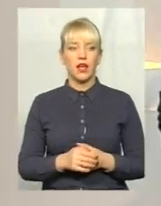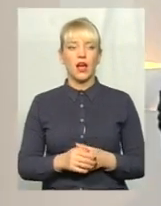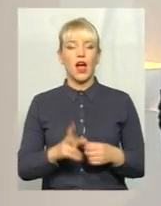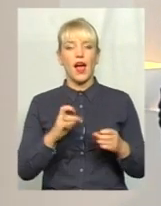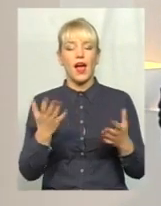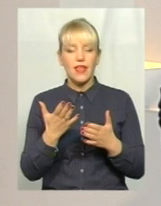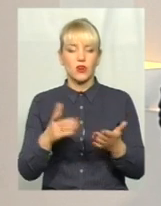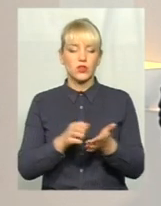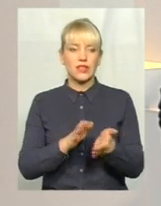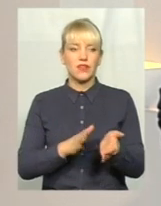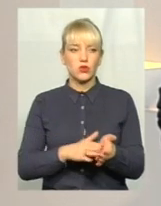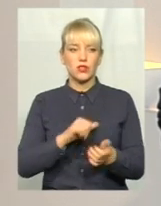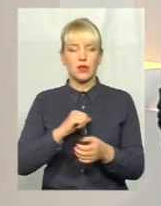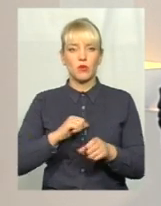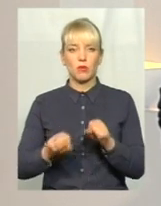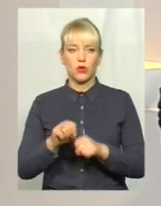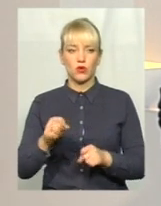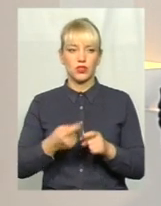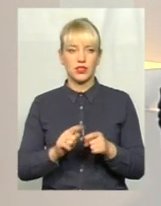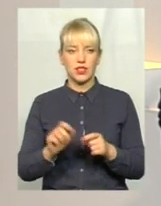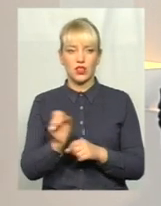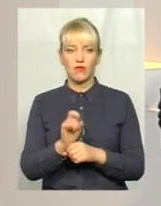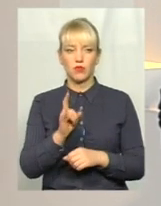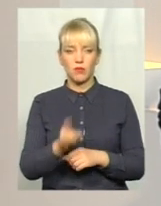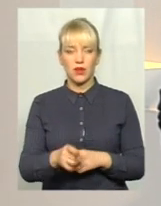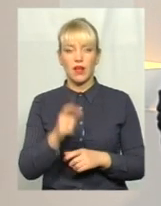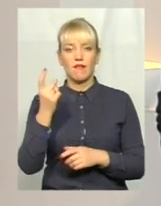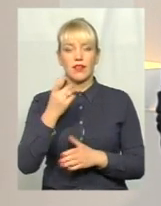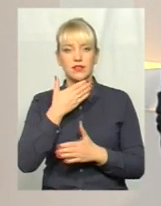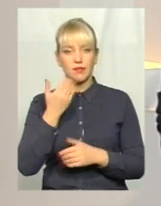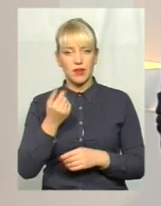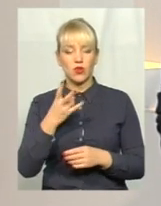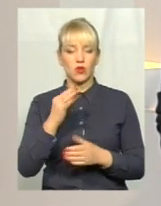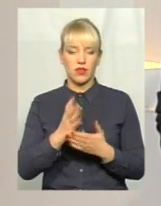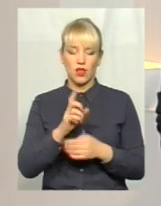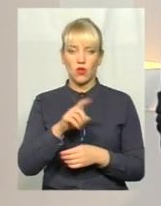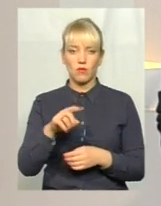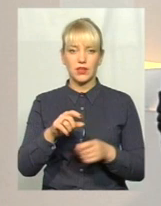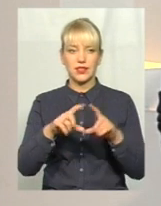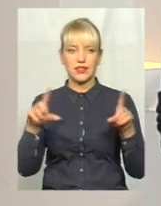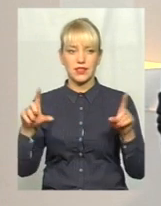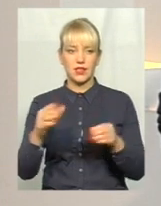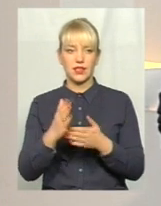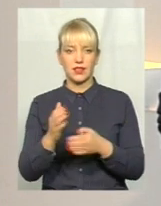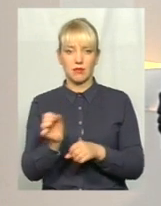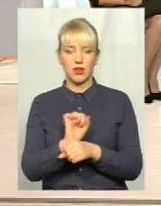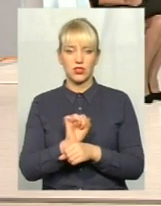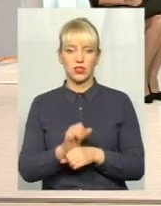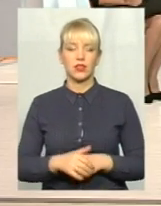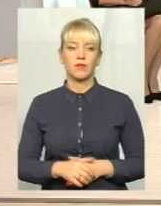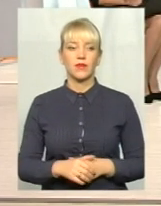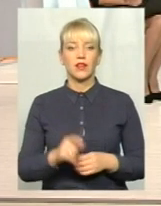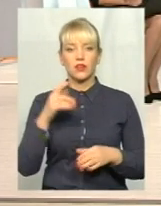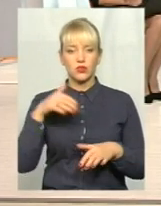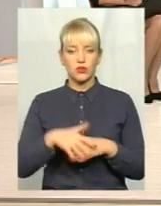поліції, взагалі, саме порушення. Це ж автомобіль стоїть, власника немає, але є номерні знаки, марка машини. Зрозуміло, є номерні